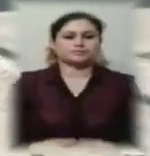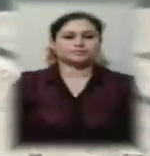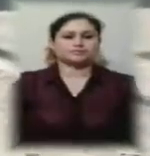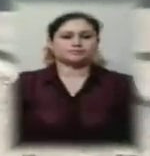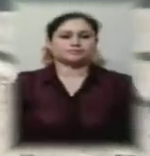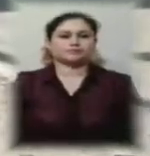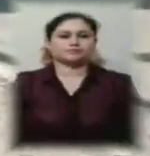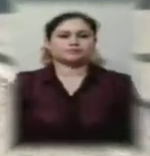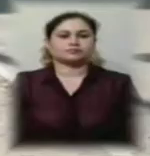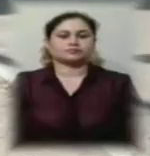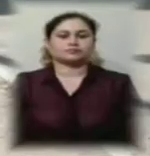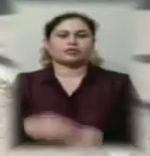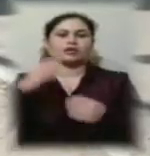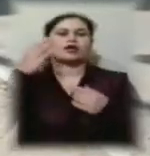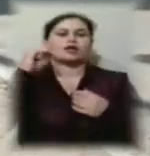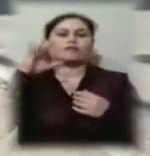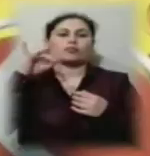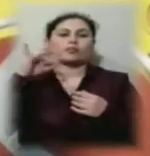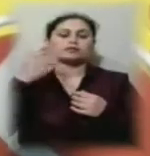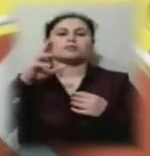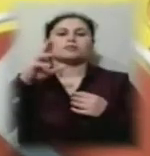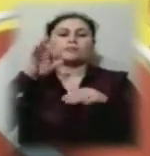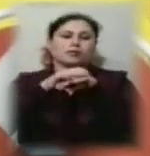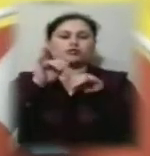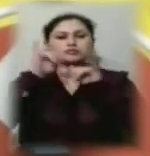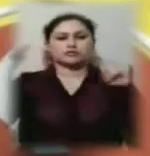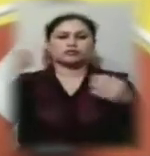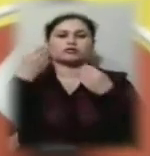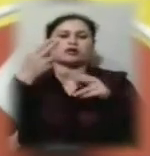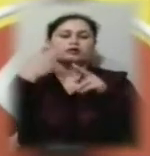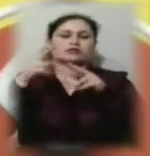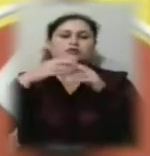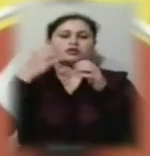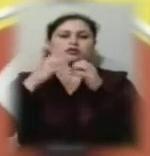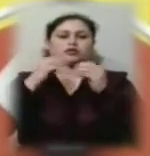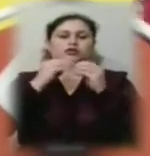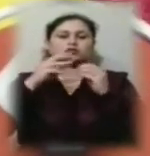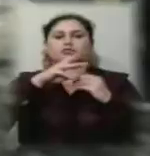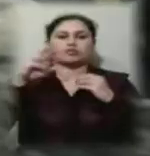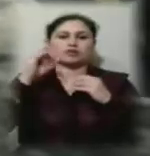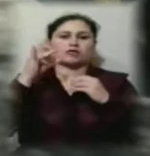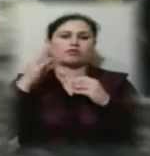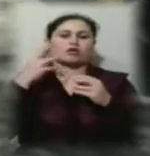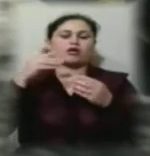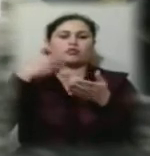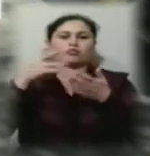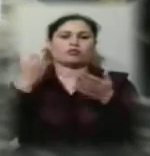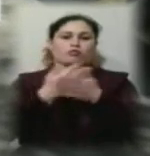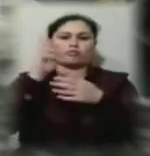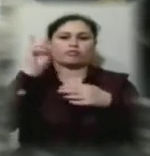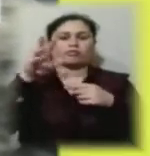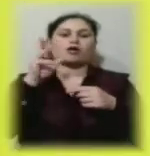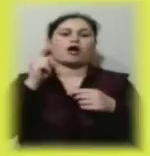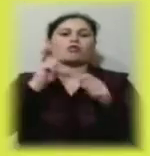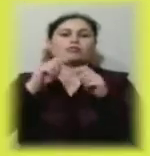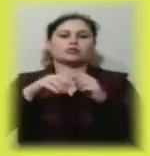Європейський банк реконструкції та розвитку дасть Херсону кредиту 10 мільйонів євро на закупівлю нових тролейбусів. Як у місті реагують на таку новину?